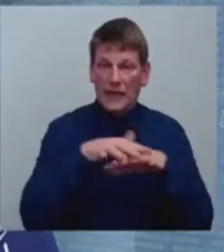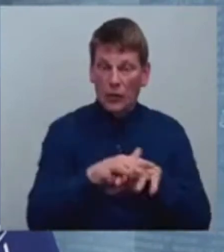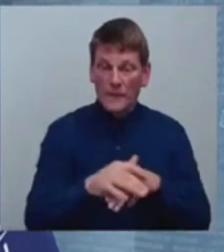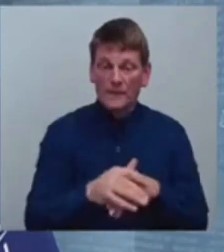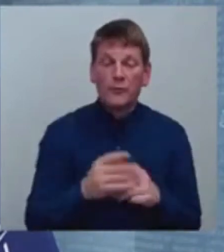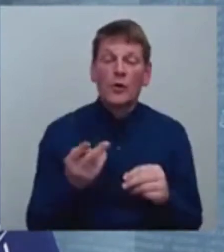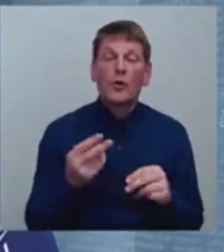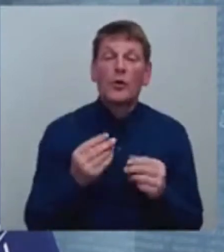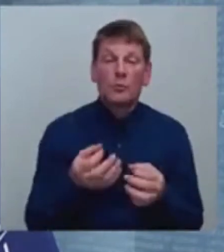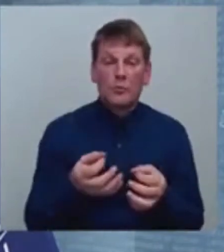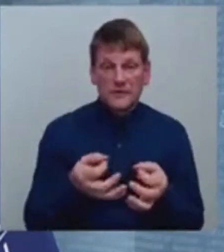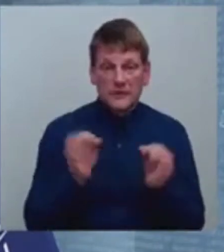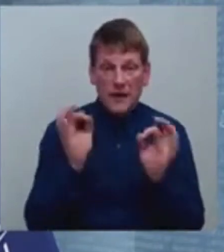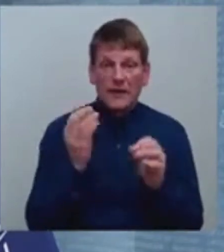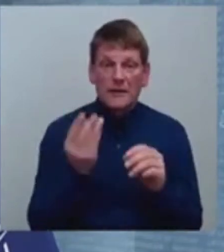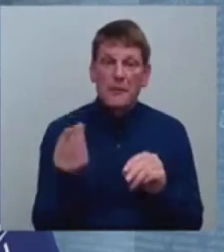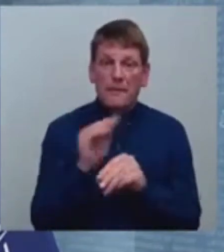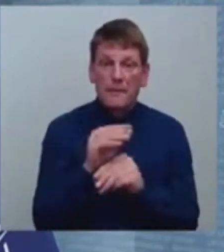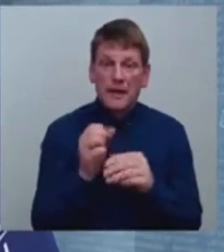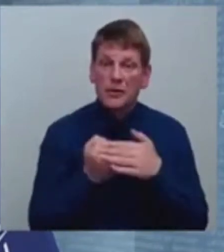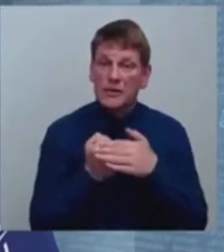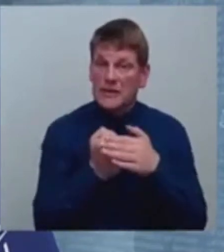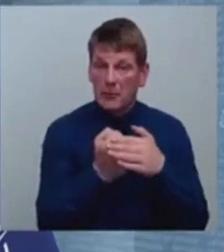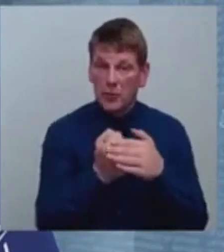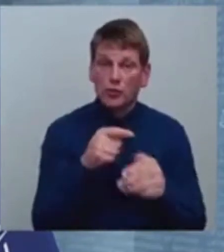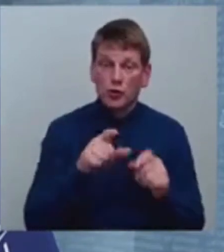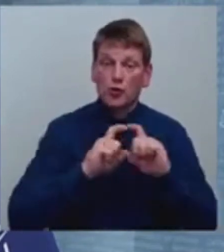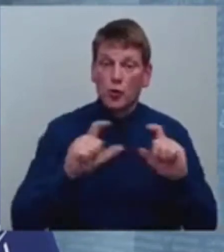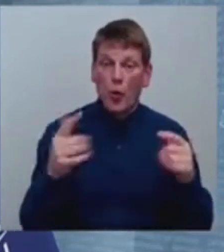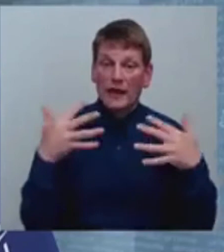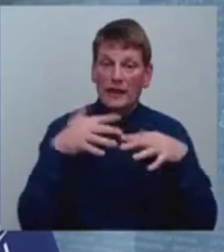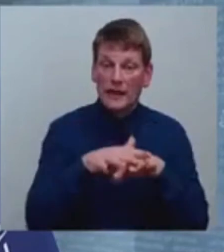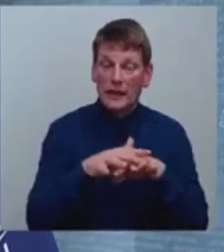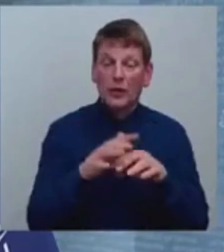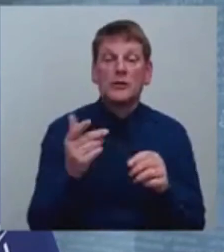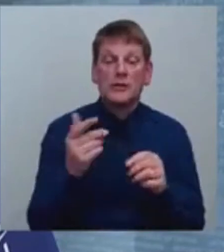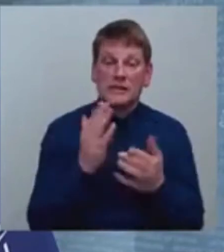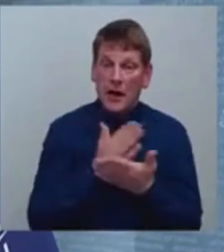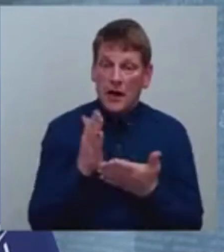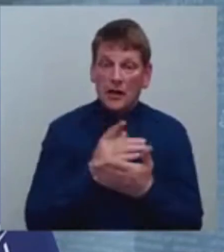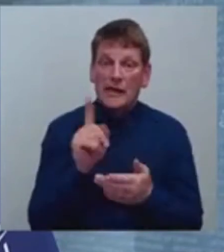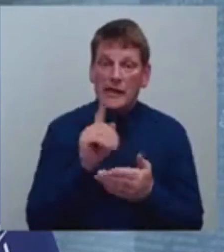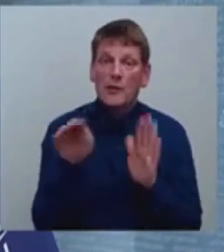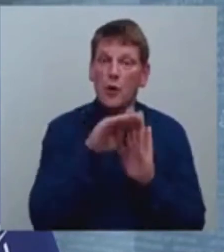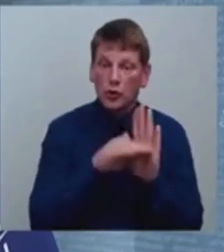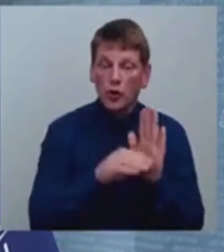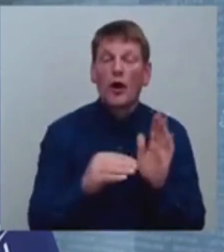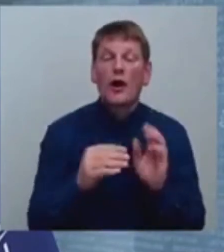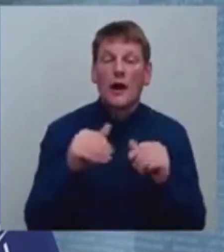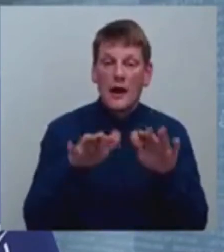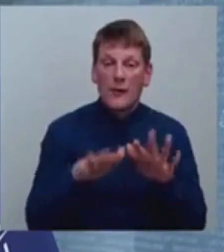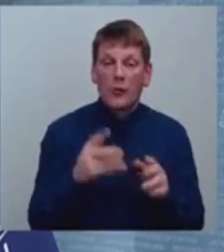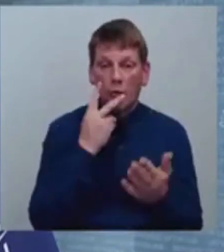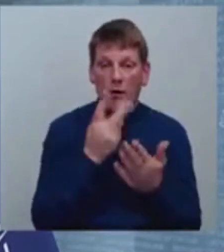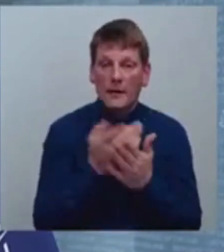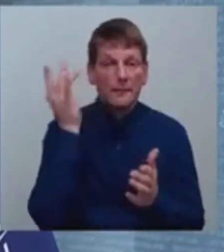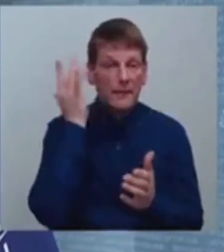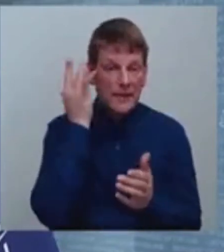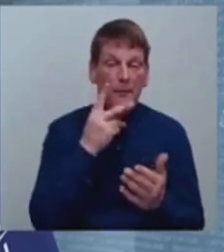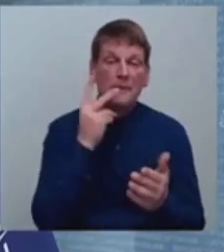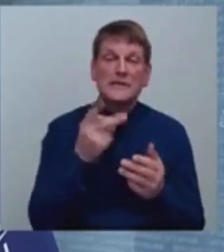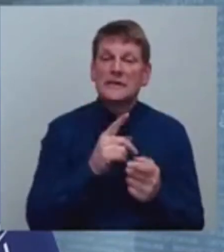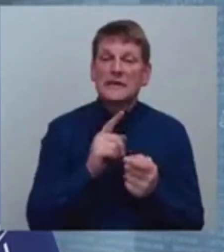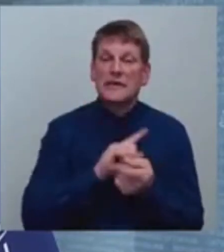papildu stimuls šī skolotīkla sakārtošanai ir protokollēmumā norādītais principus saglabāt